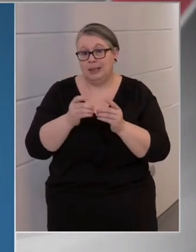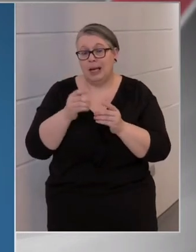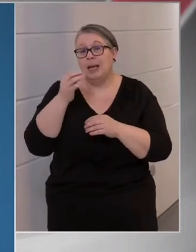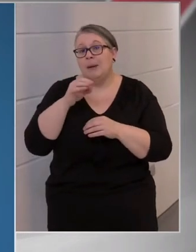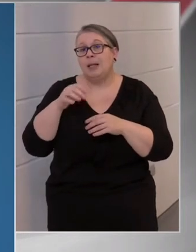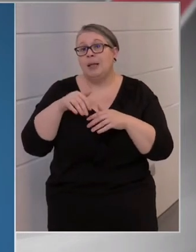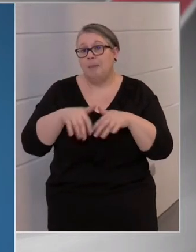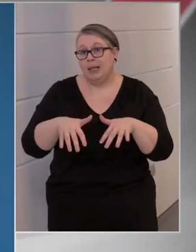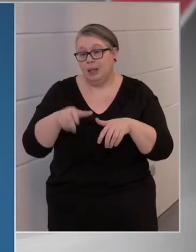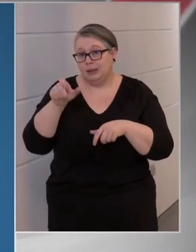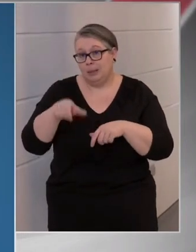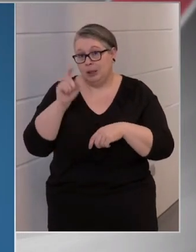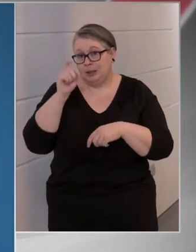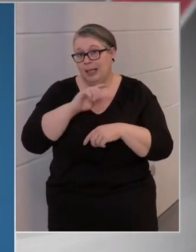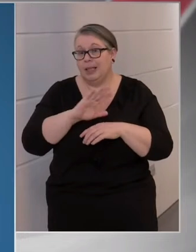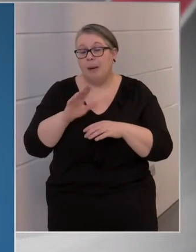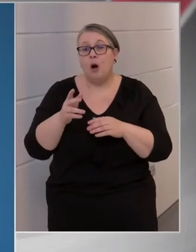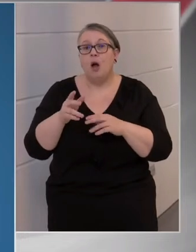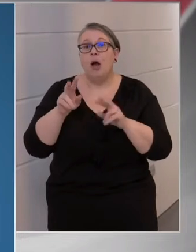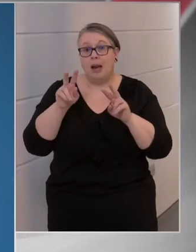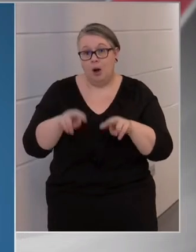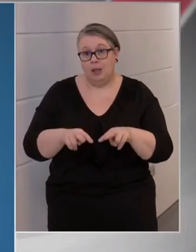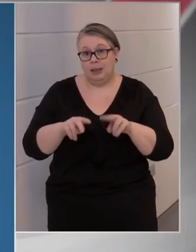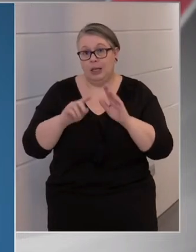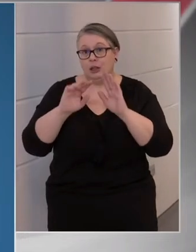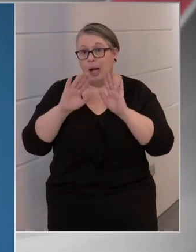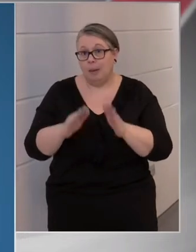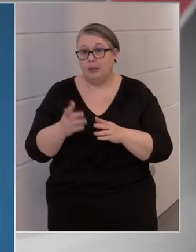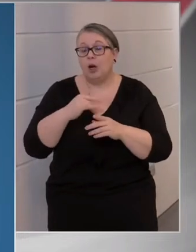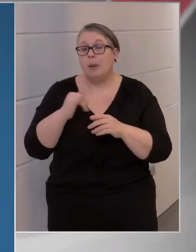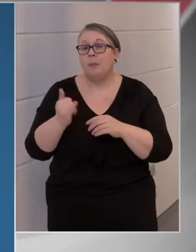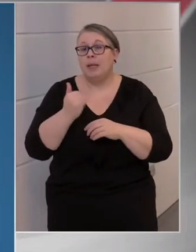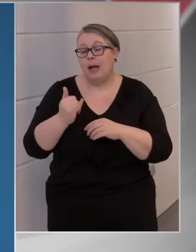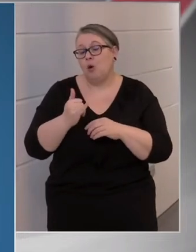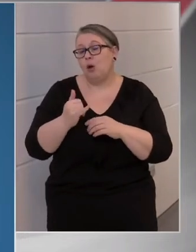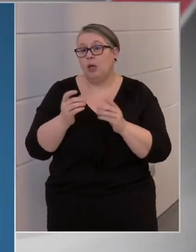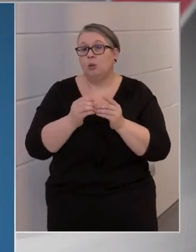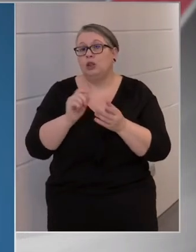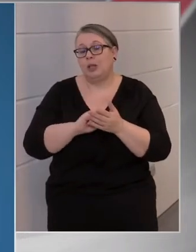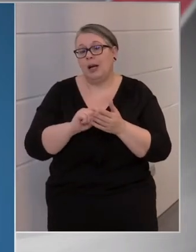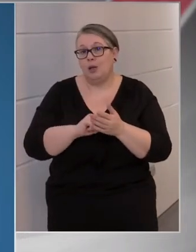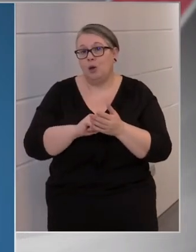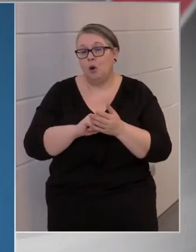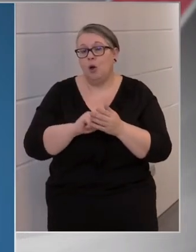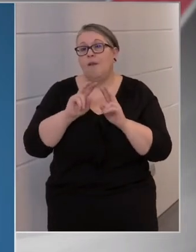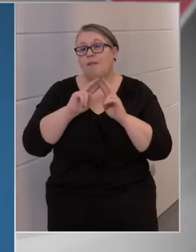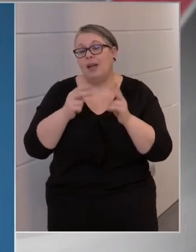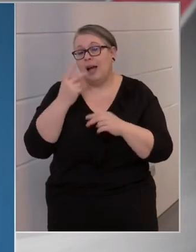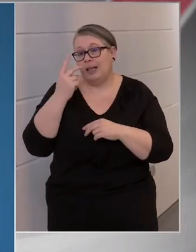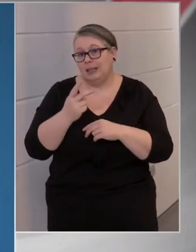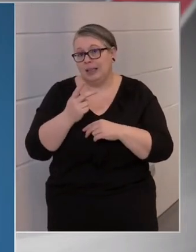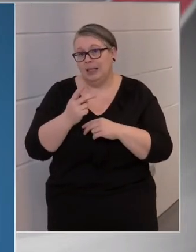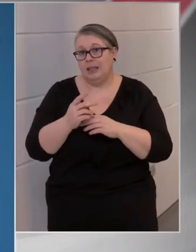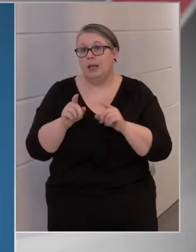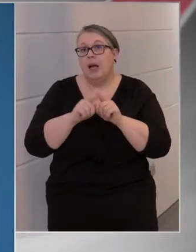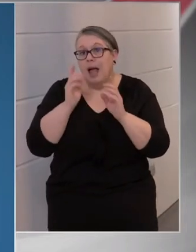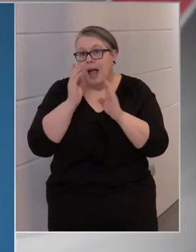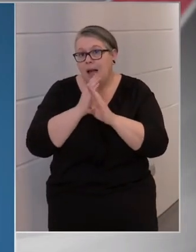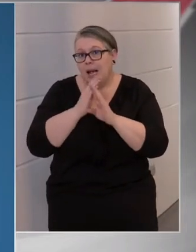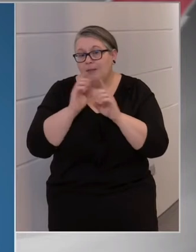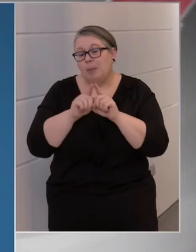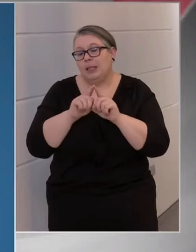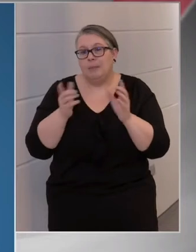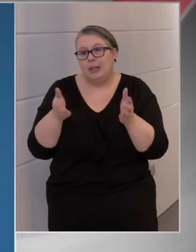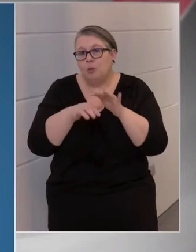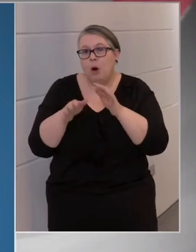személyiségek szerint nem a realitást ábrázolják, hanem a mindenkori újságíró világnézetét hírbe, interjúba vagy riportba csomagolva.